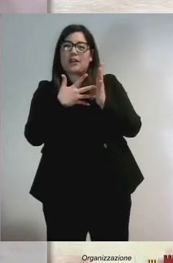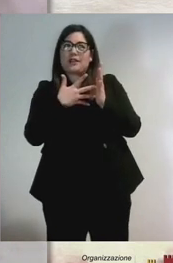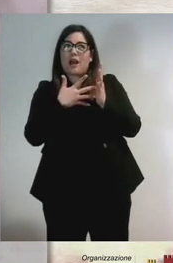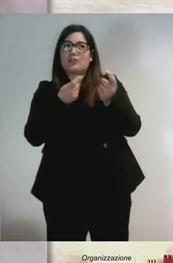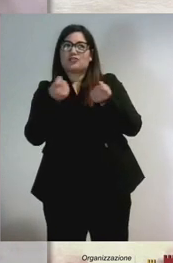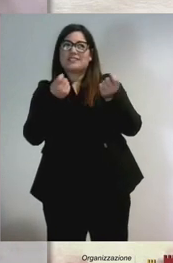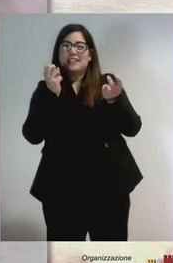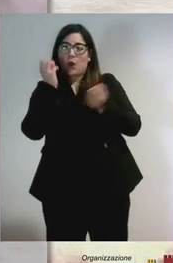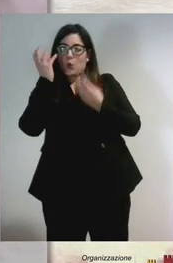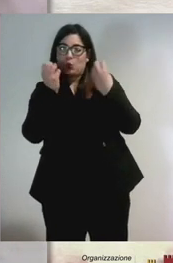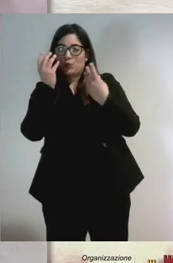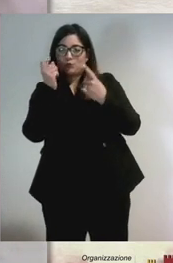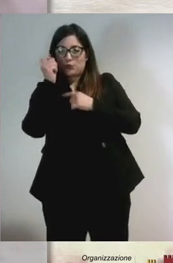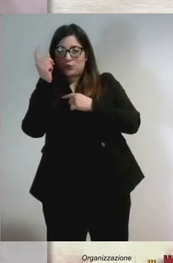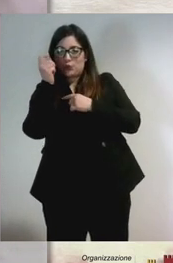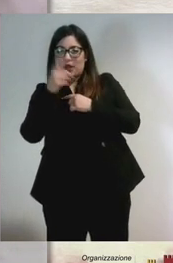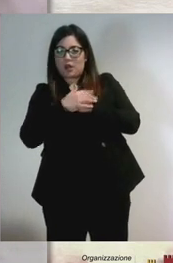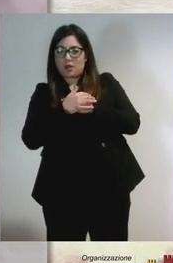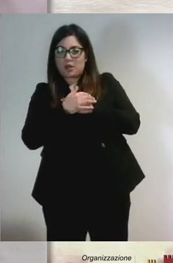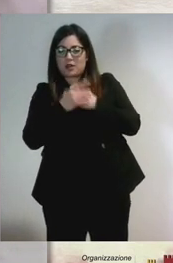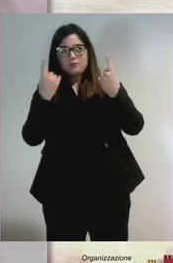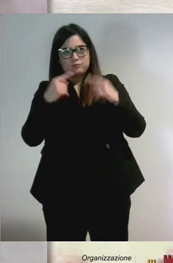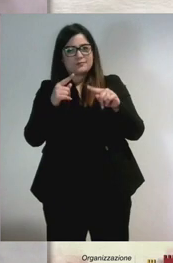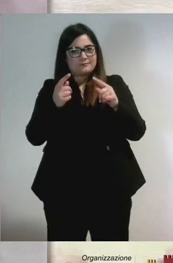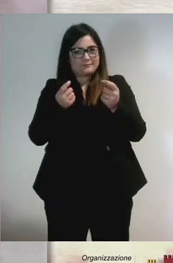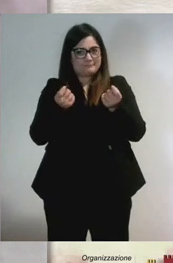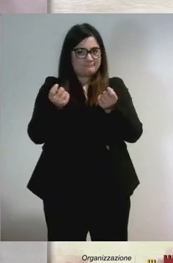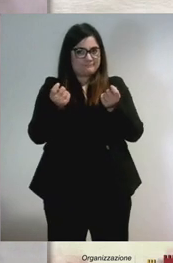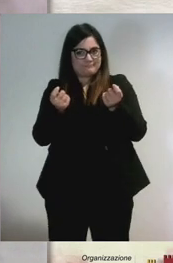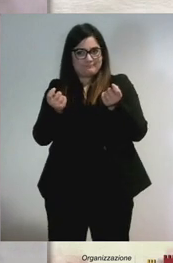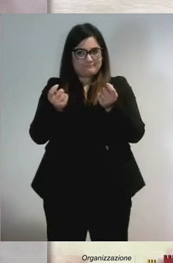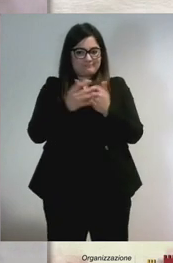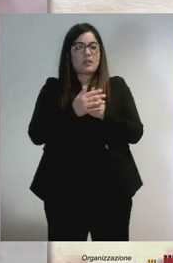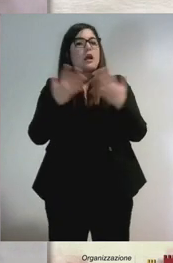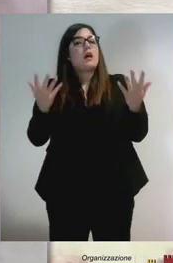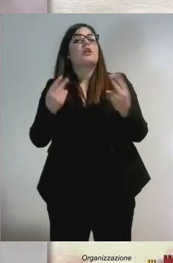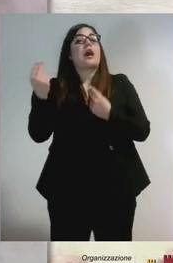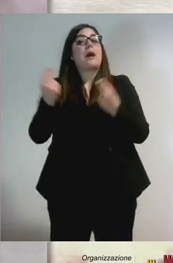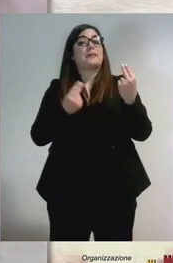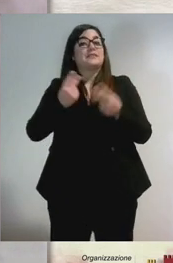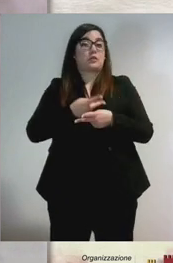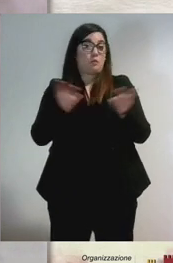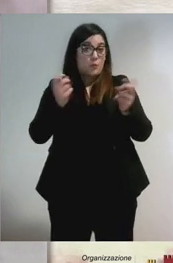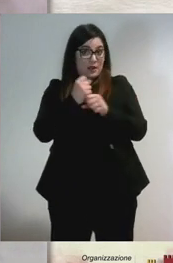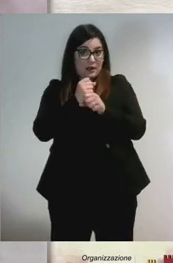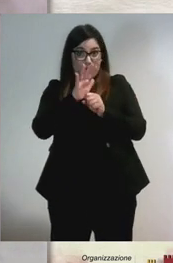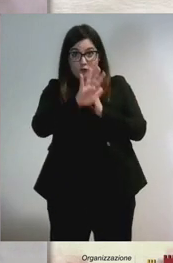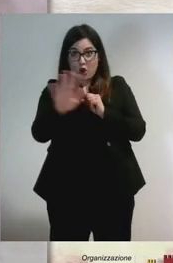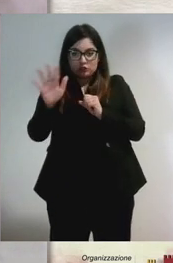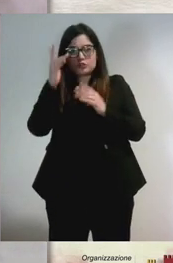questo. Parlando dell'amministrazione pubblica e del vostro lavoro, c'è una riflessione da fare.